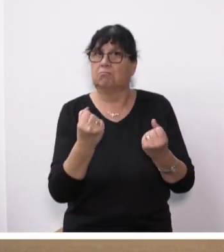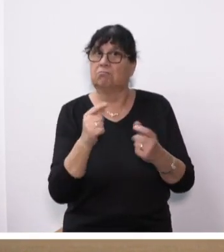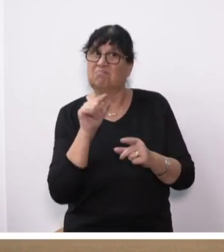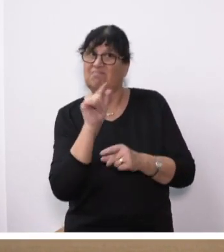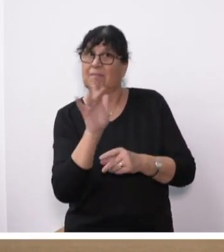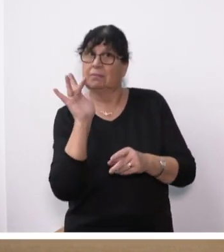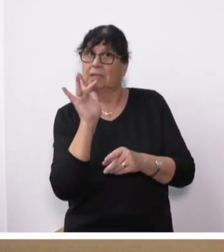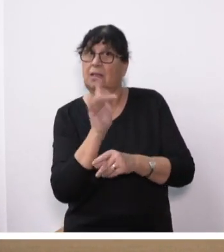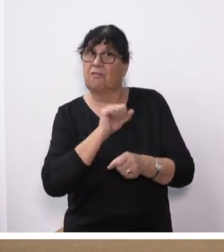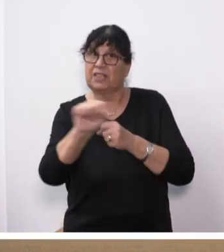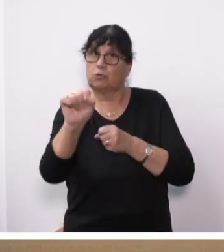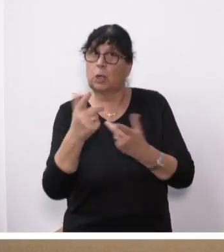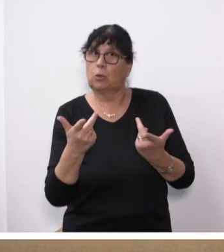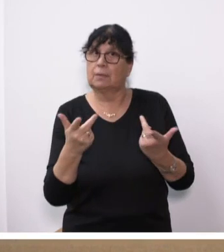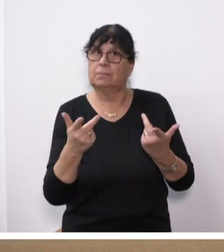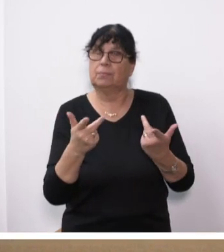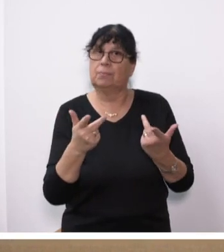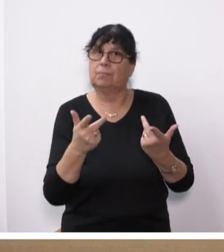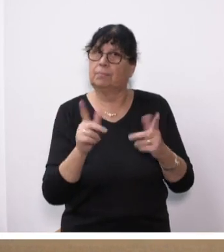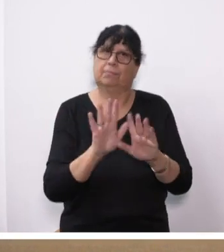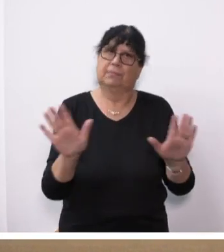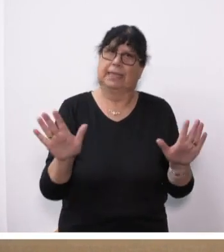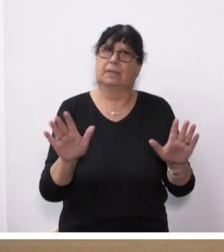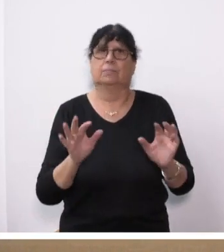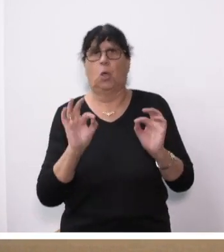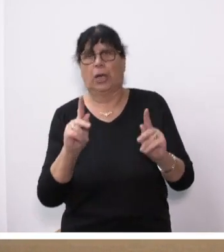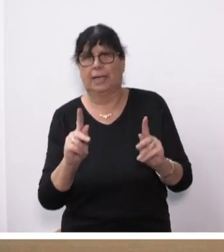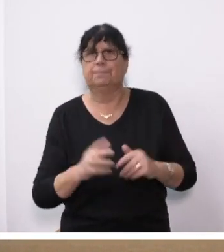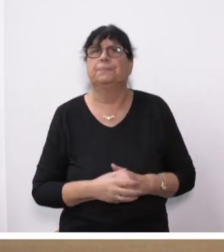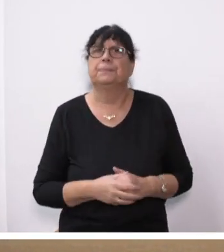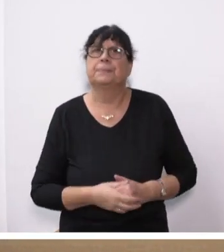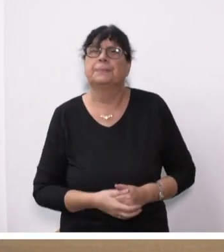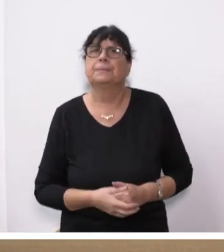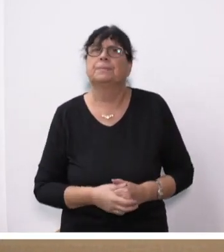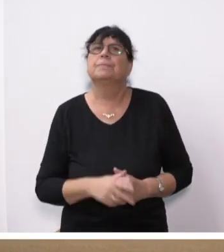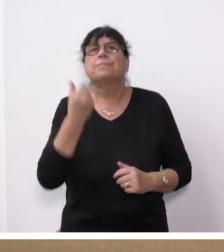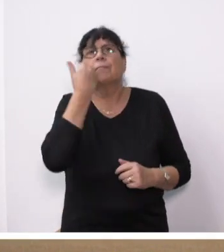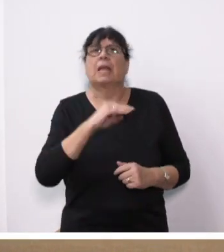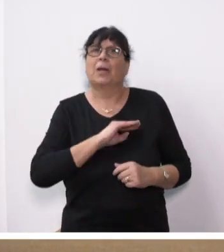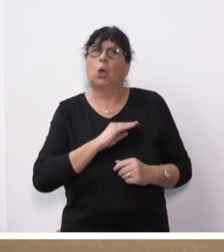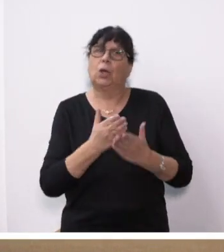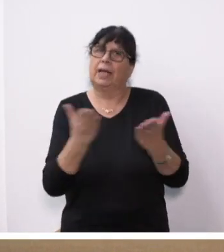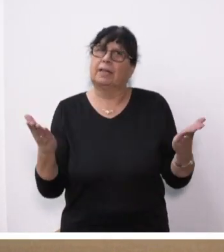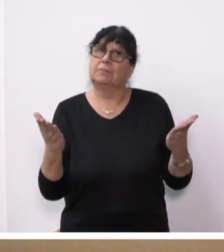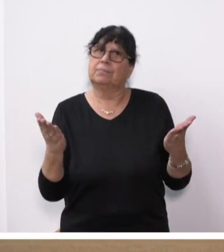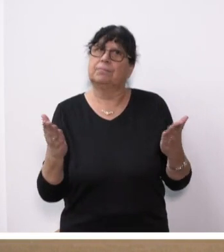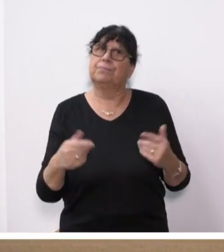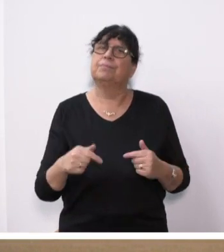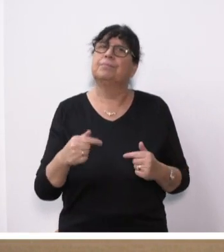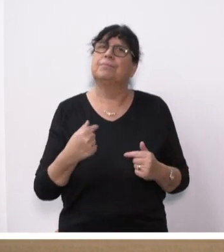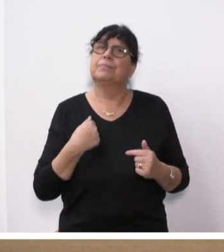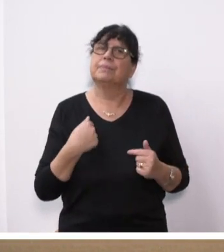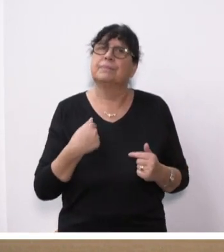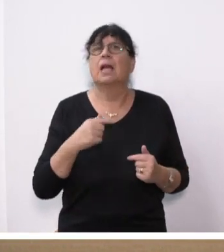Widerspruch? Das ist nicht der Fall. Liebe Kolleginnen und Kollegen, gestatten Sie mir